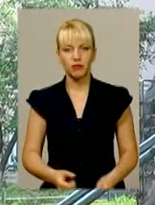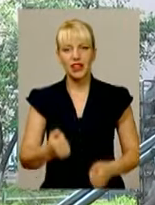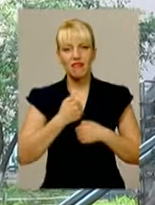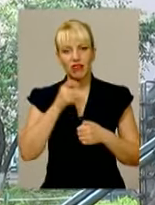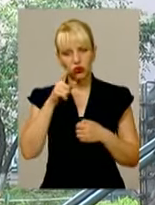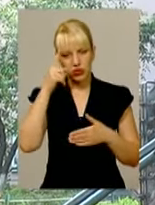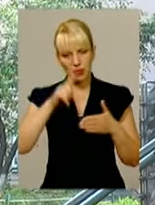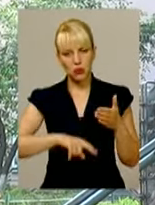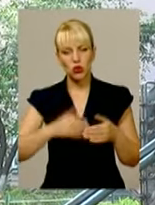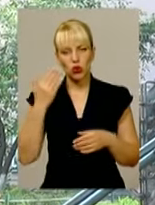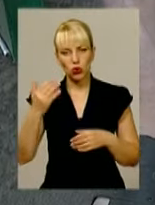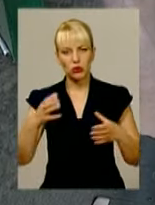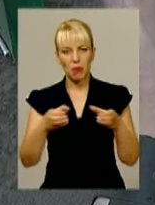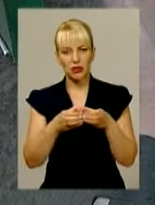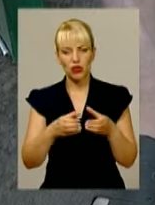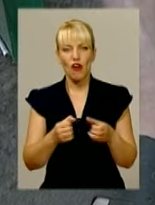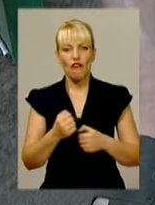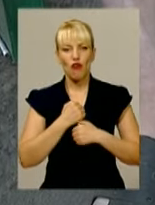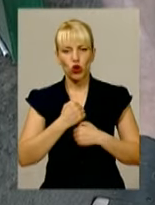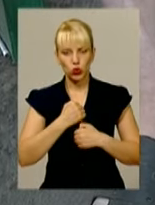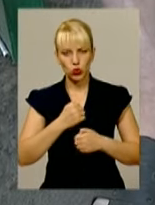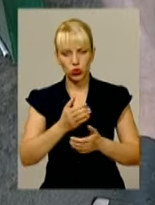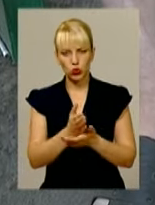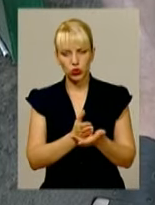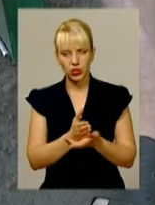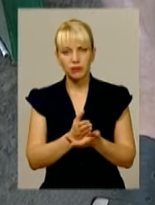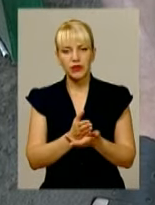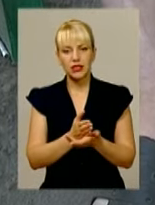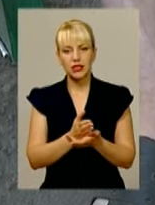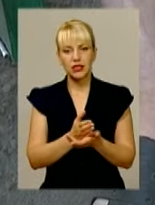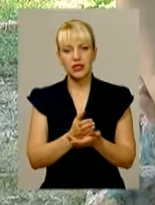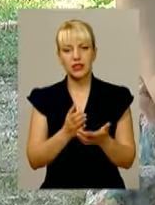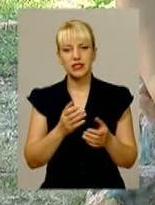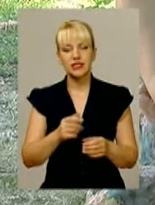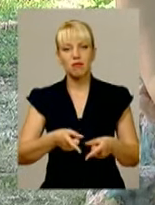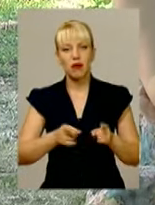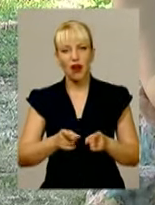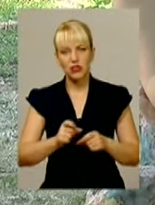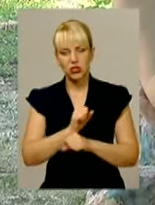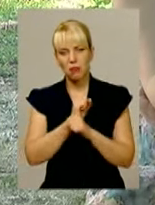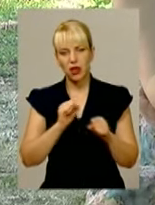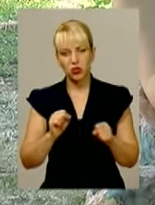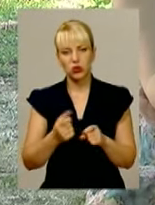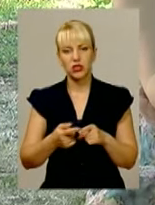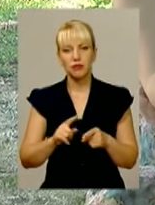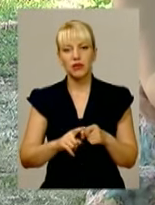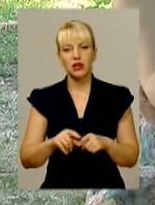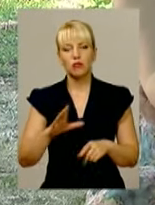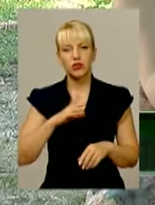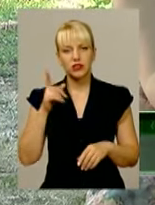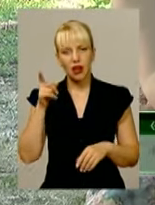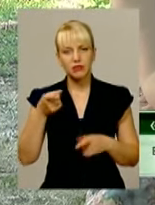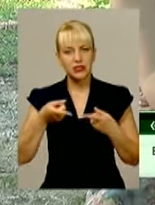запевняє, в їхньому батальйоні воюють справжні патріоти. Вайдарі дуже такий дійсно патріотичний дух.